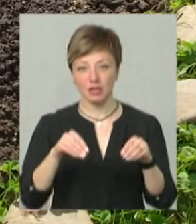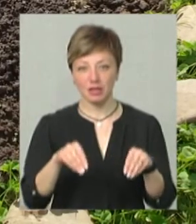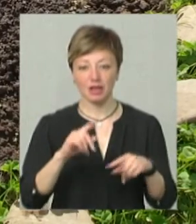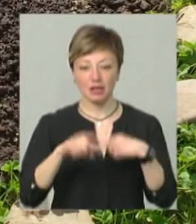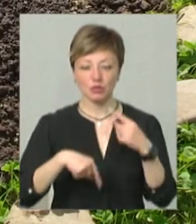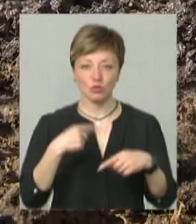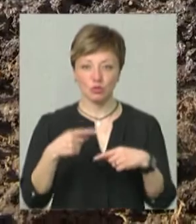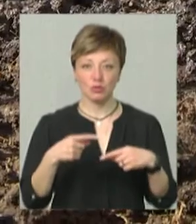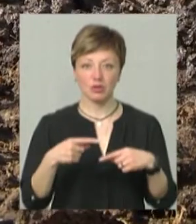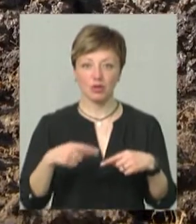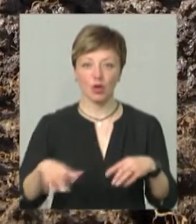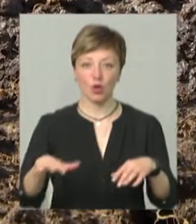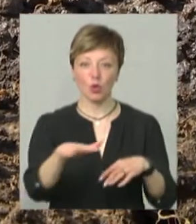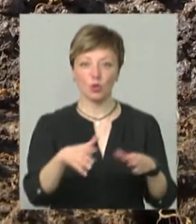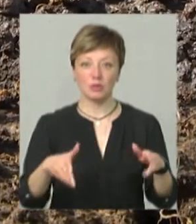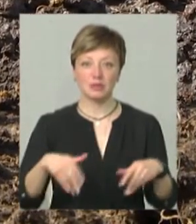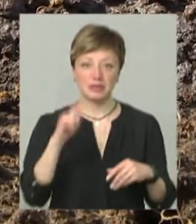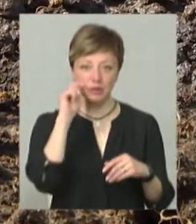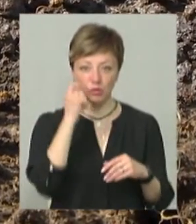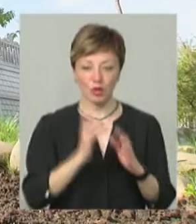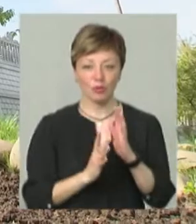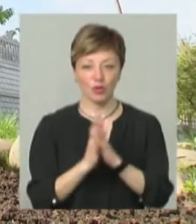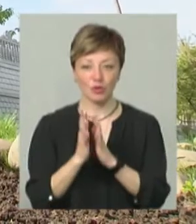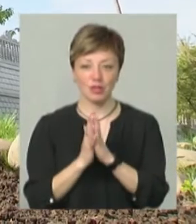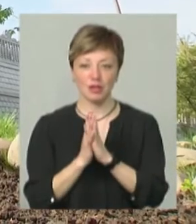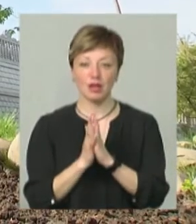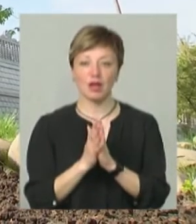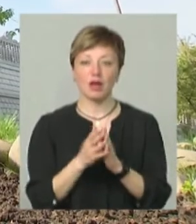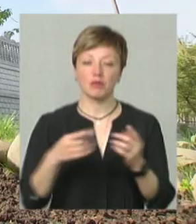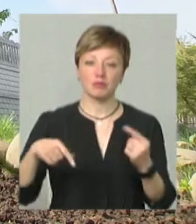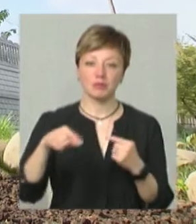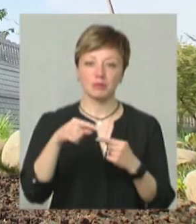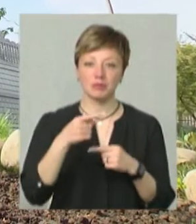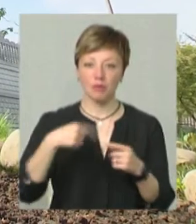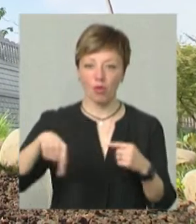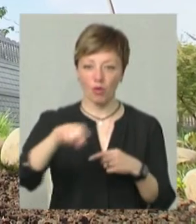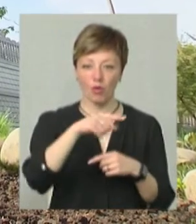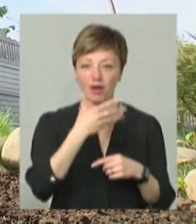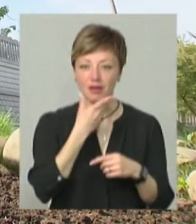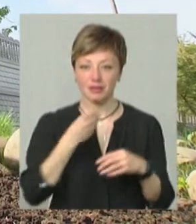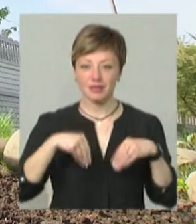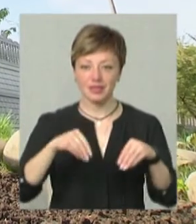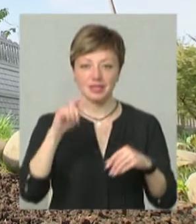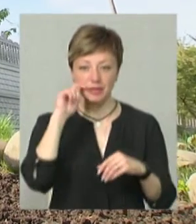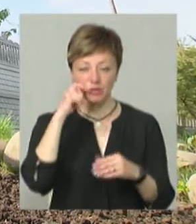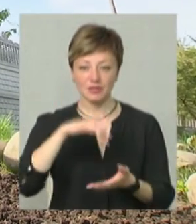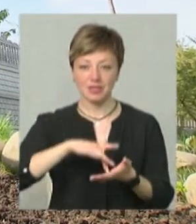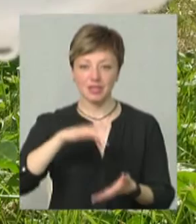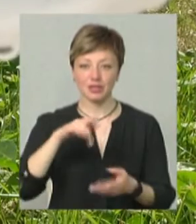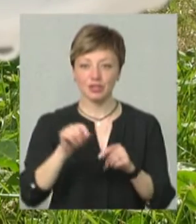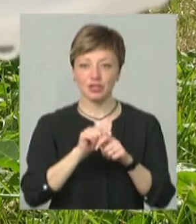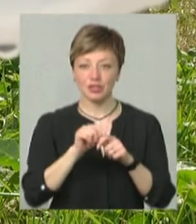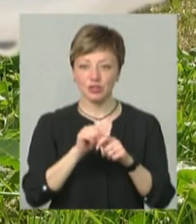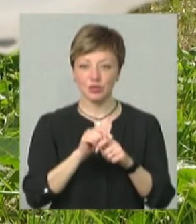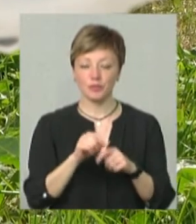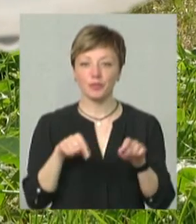наступній клумбі в нас цибульки проростають. Ми по колу взяли цибульку, щоб було гарненько. В центрі взяли чесничок.